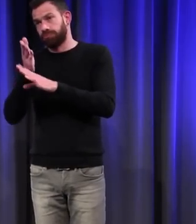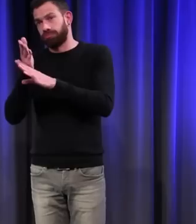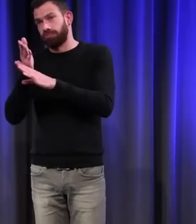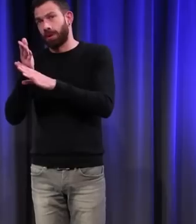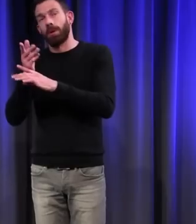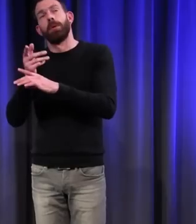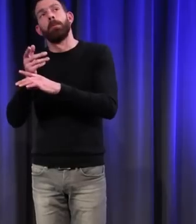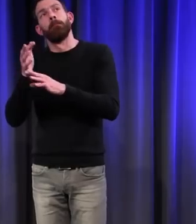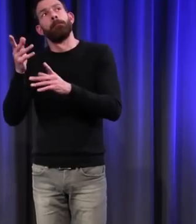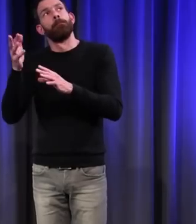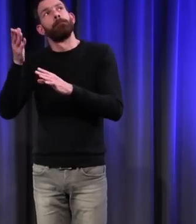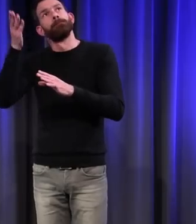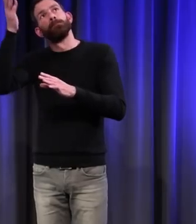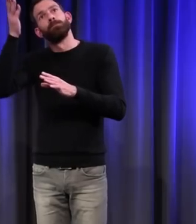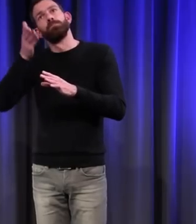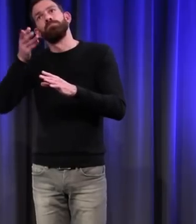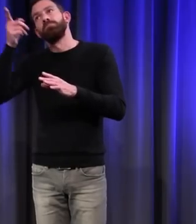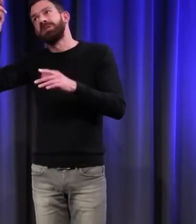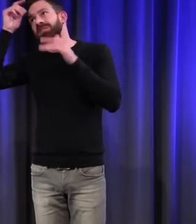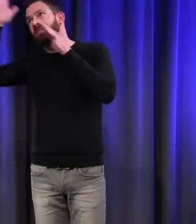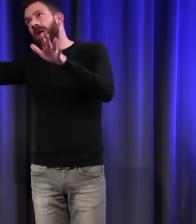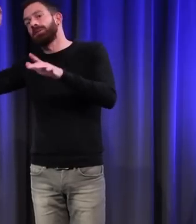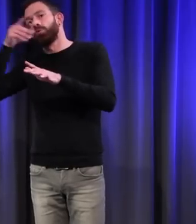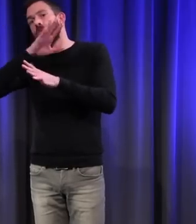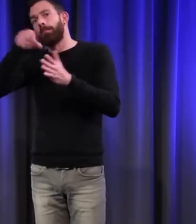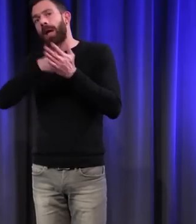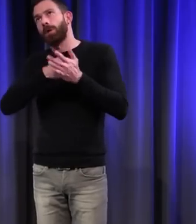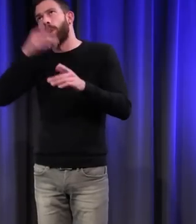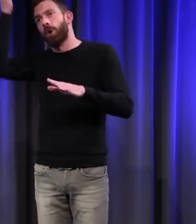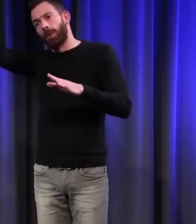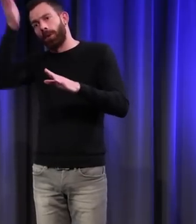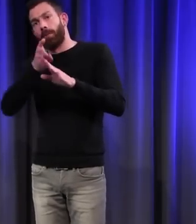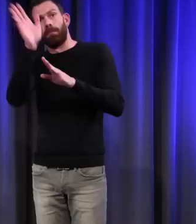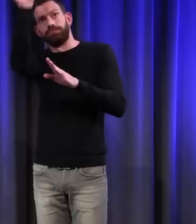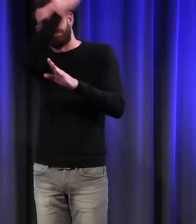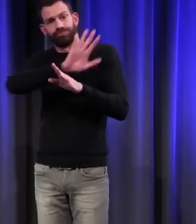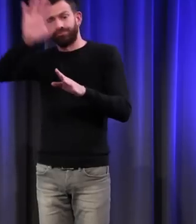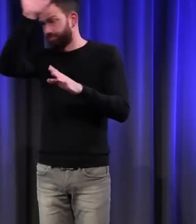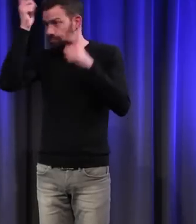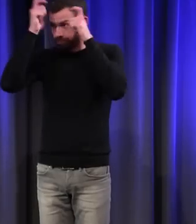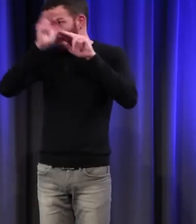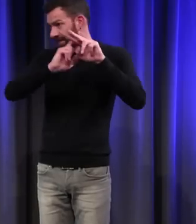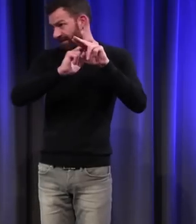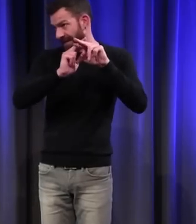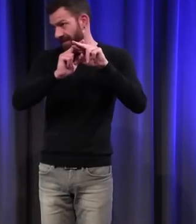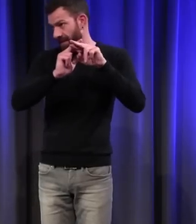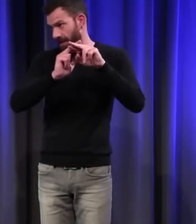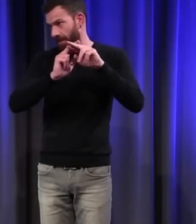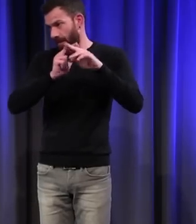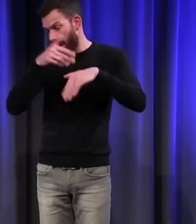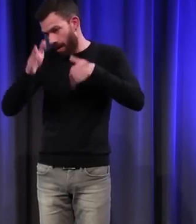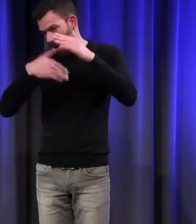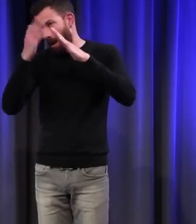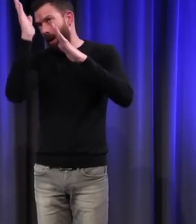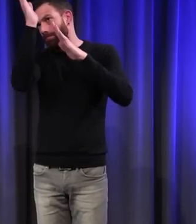Strasbourg à Bayonne, par exemple. Il n déjà plus d'ours. Et puis, on avance dans le temps, plus l'ours